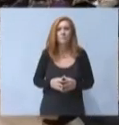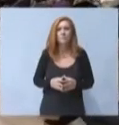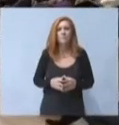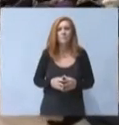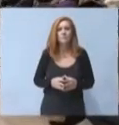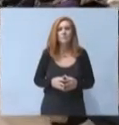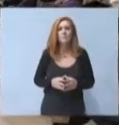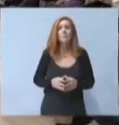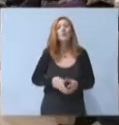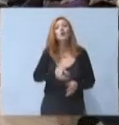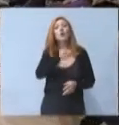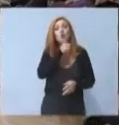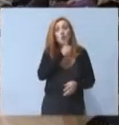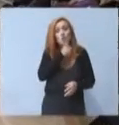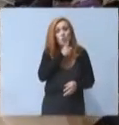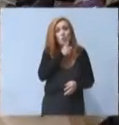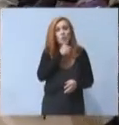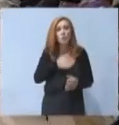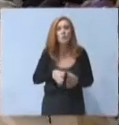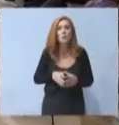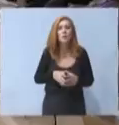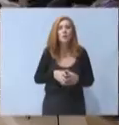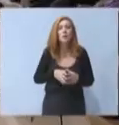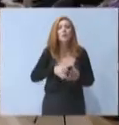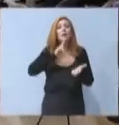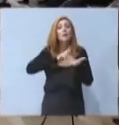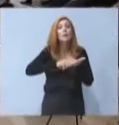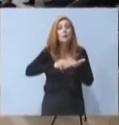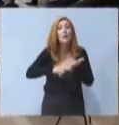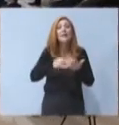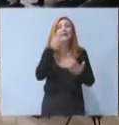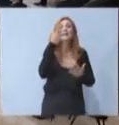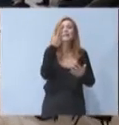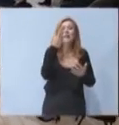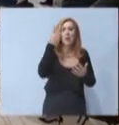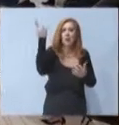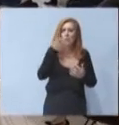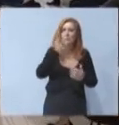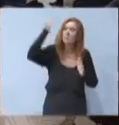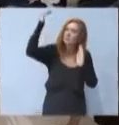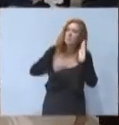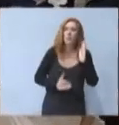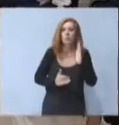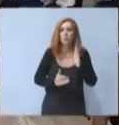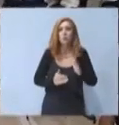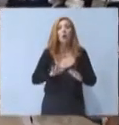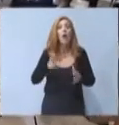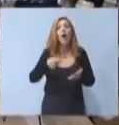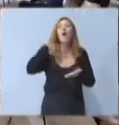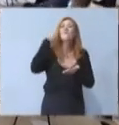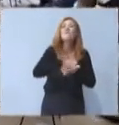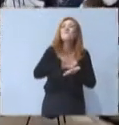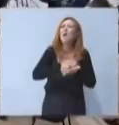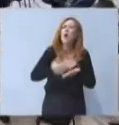Το ίδιο και η μείωση των ασφαλιστικών εισφορών κατά τρεις μονάδες. Ενώ στο φορολογητέο